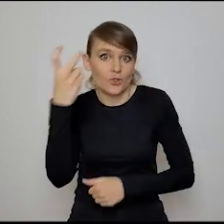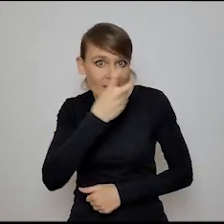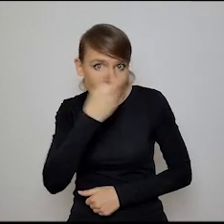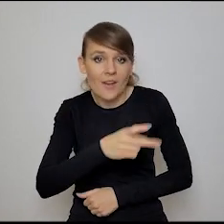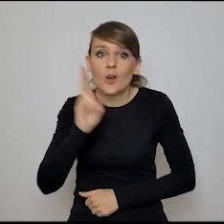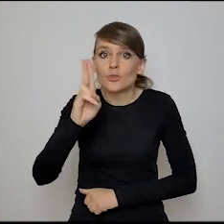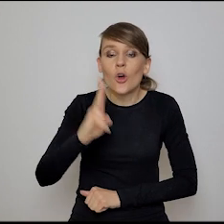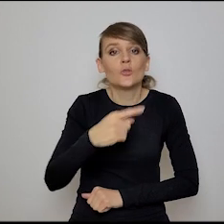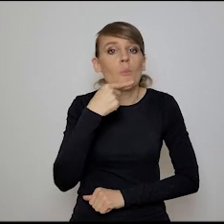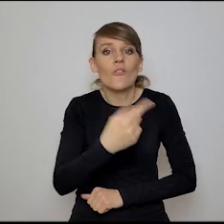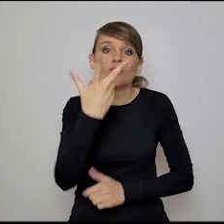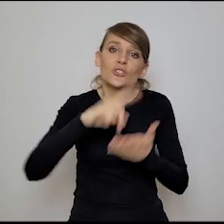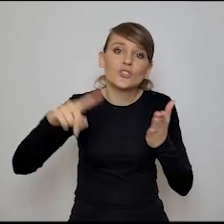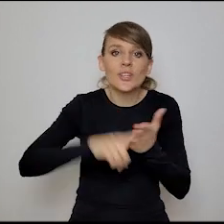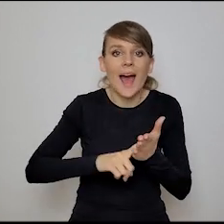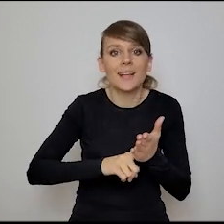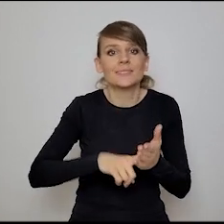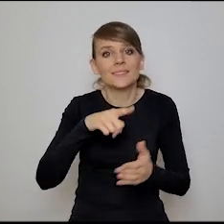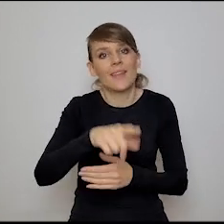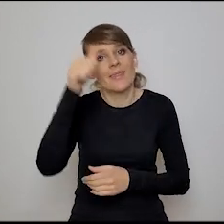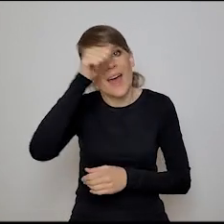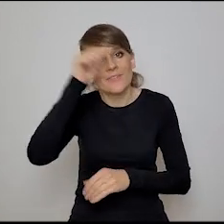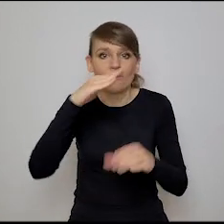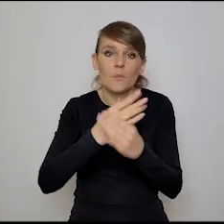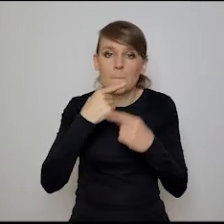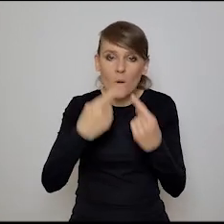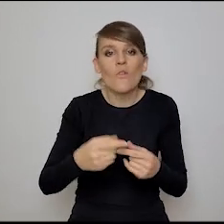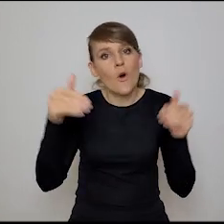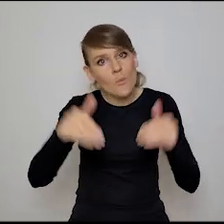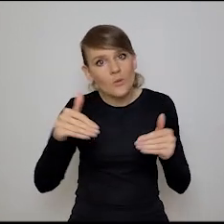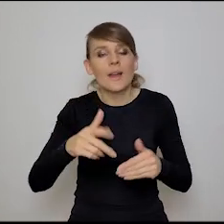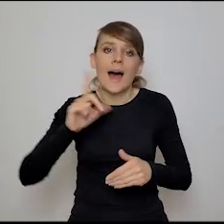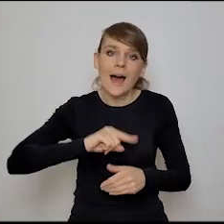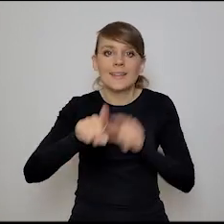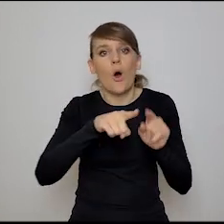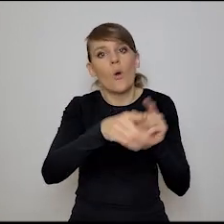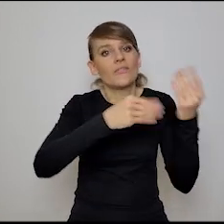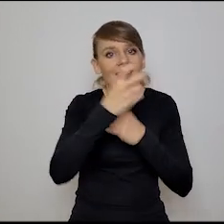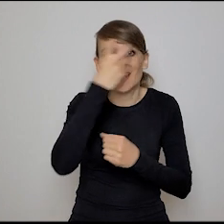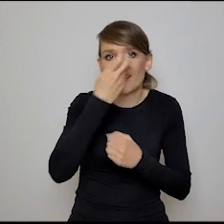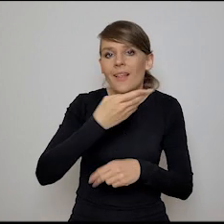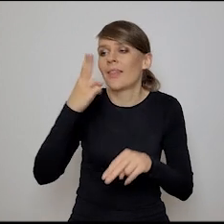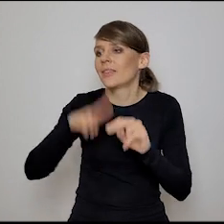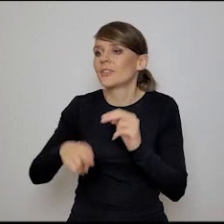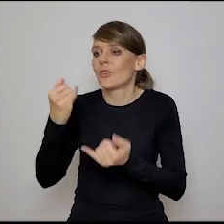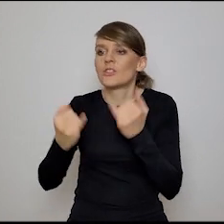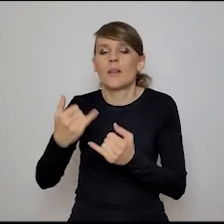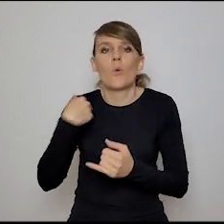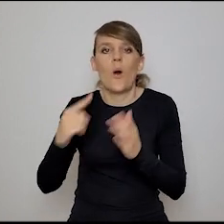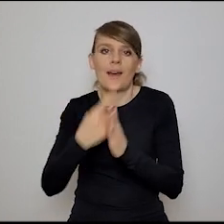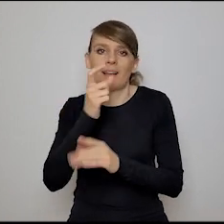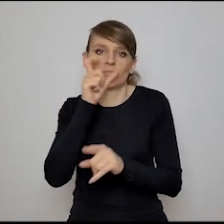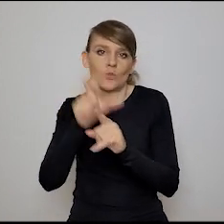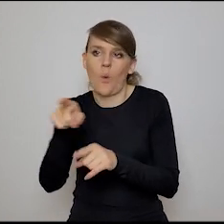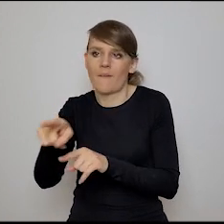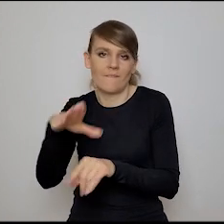jeżeli ktoś powie coś trzy razy na przykład. Trzy razy wymieni jakiś brand. No ewidentnie jest to większy indykator zainteresowania niż to, że powiedział to raz rzucił w jednej rozmowie. No ale,